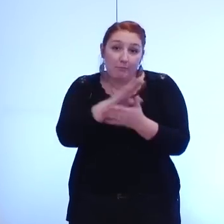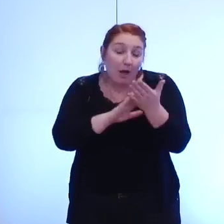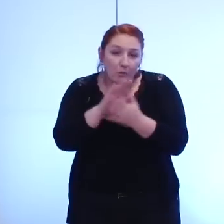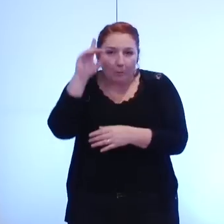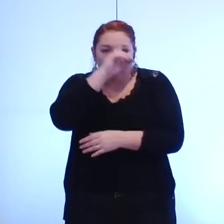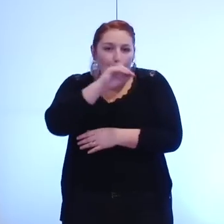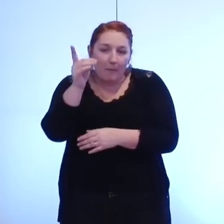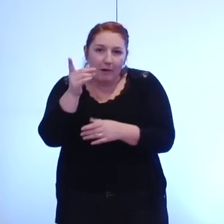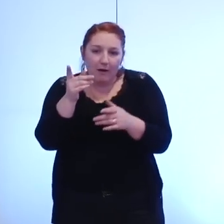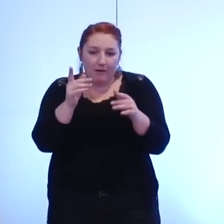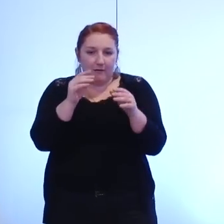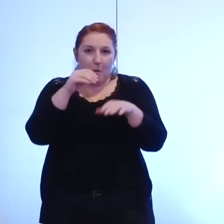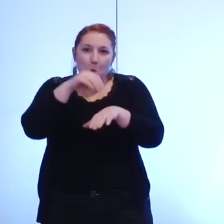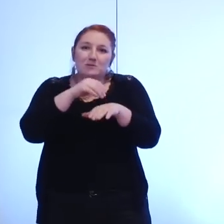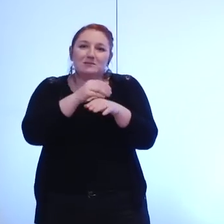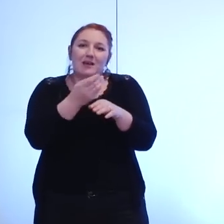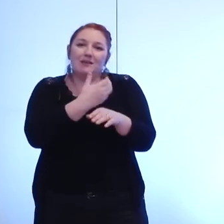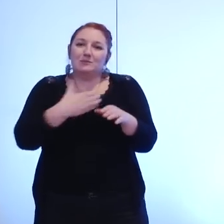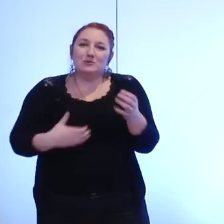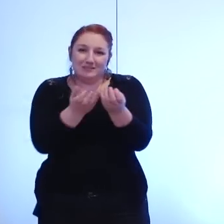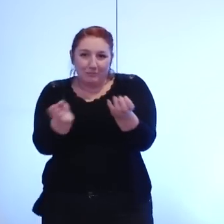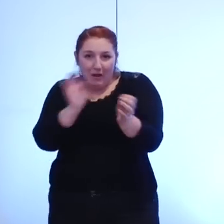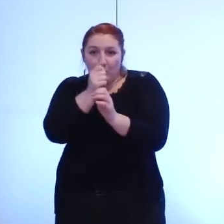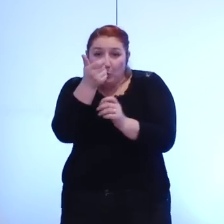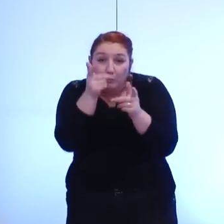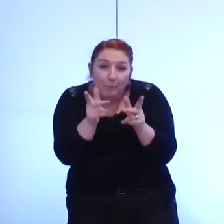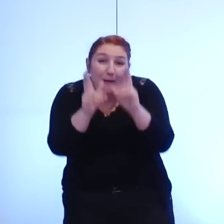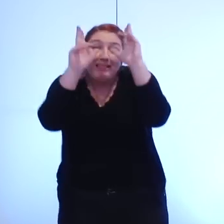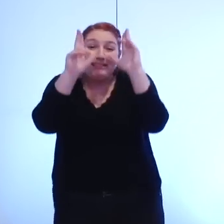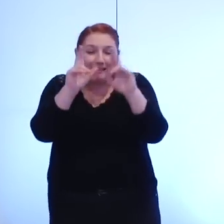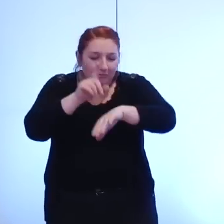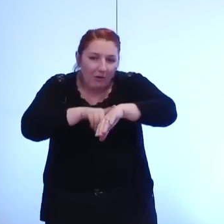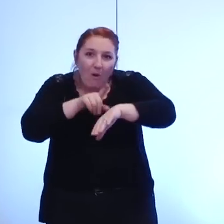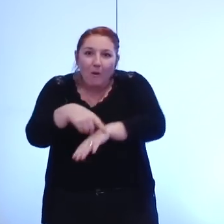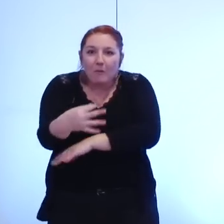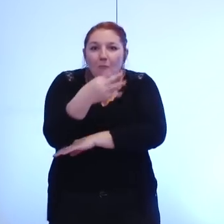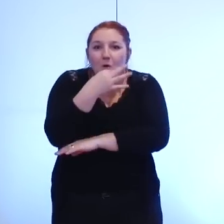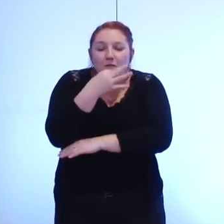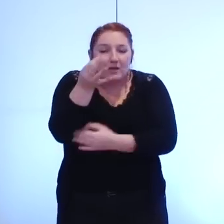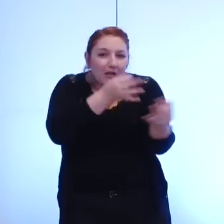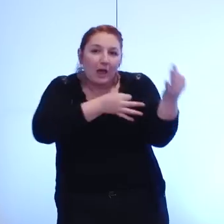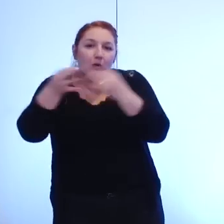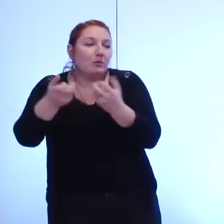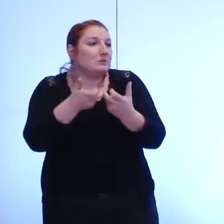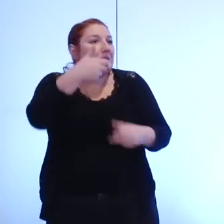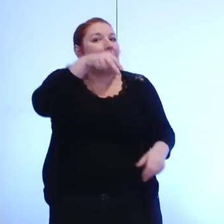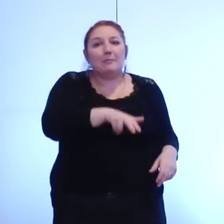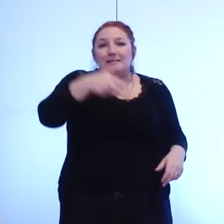une partie de ce conseil municipal pour aborder régulièrement alors tous les trimestres un sujet lié